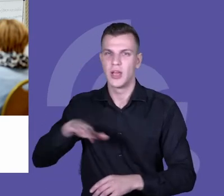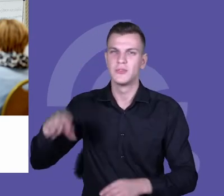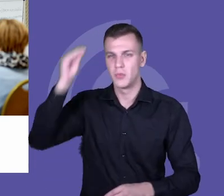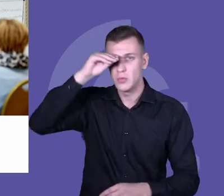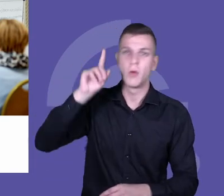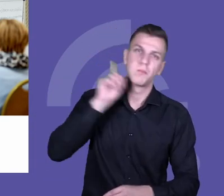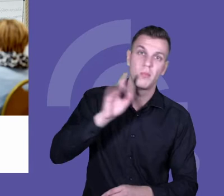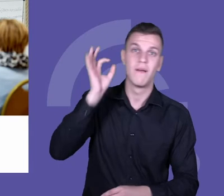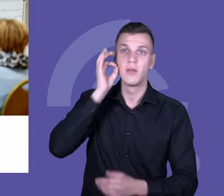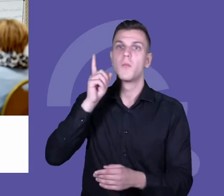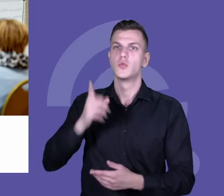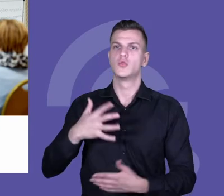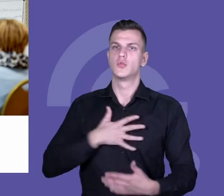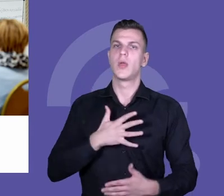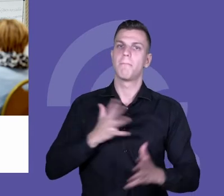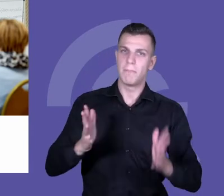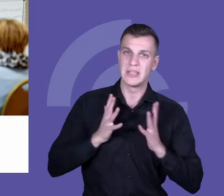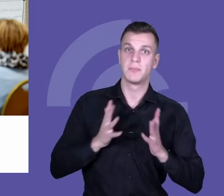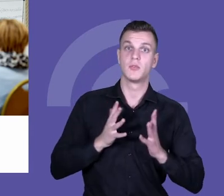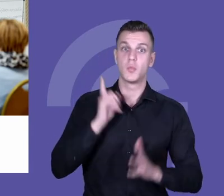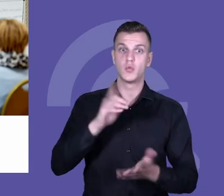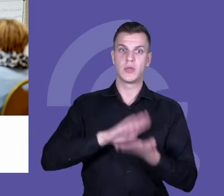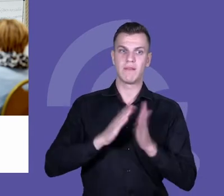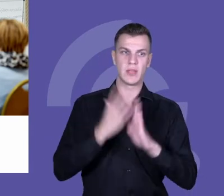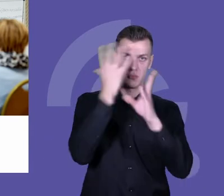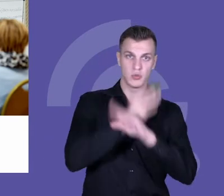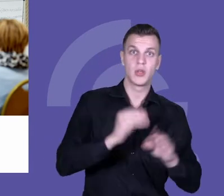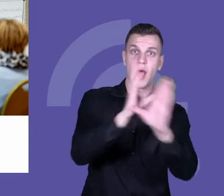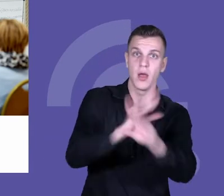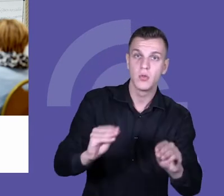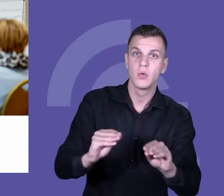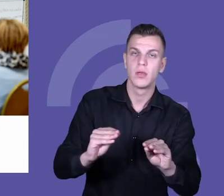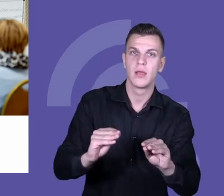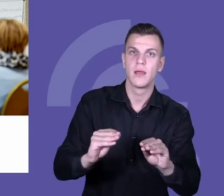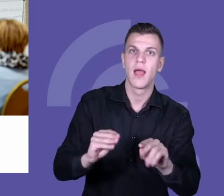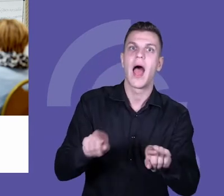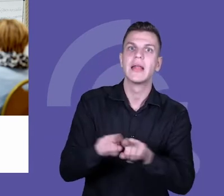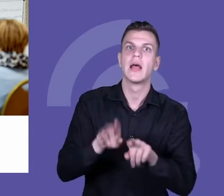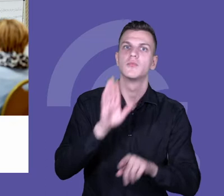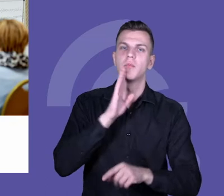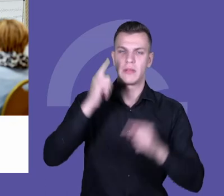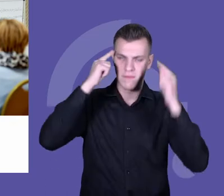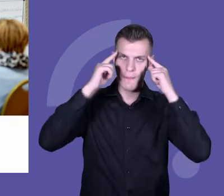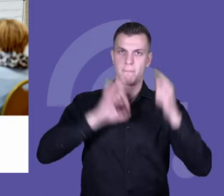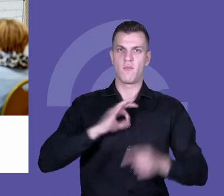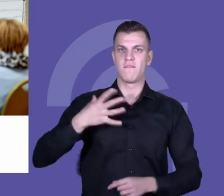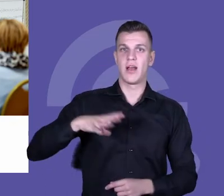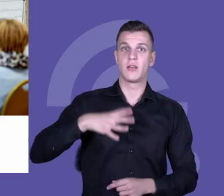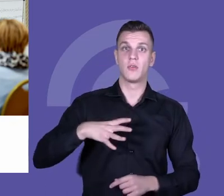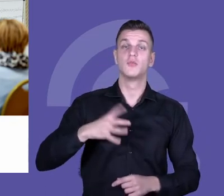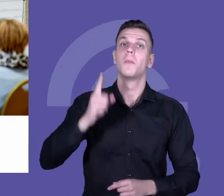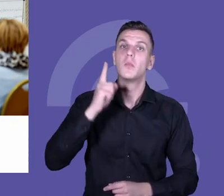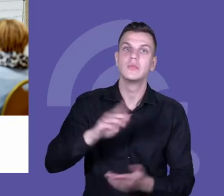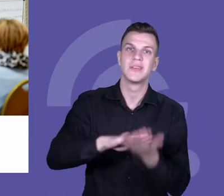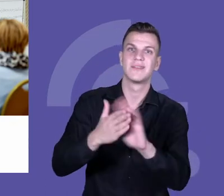czuły się szanowane, doceniane i żeby ich głos był słyszalny. Ważne są też relacje szacunku